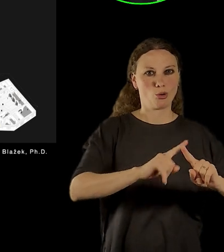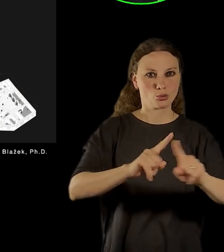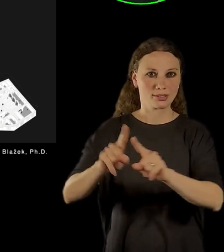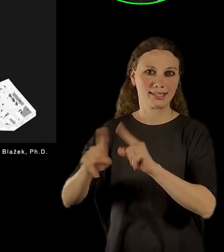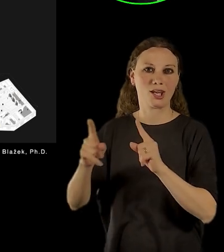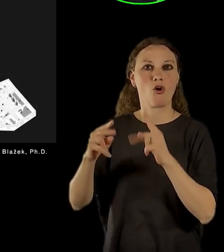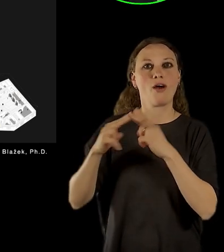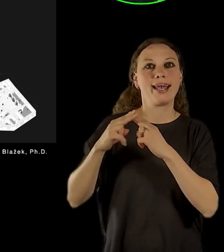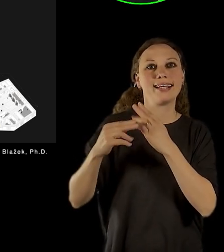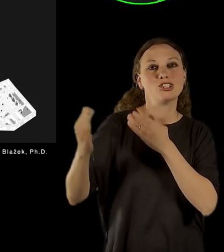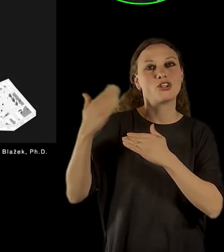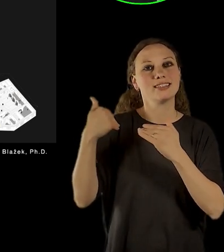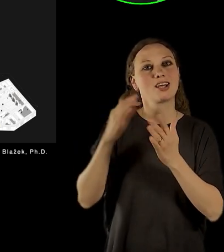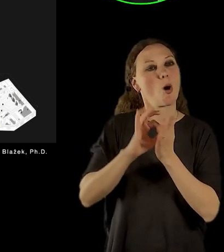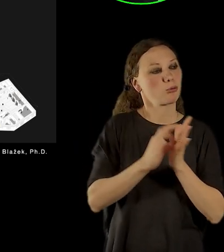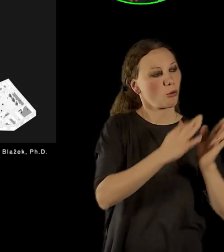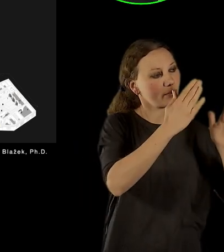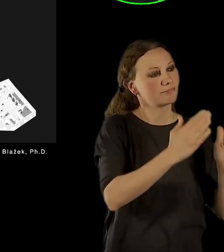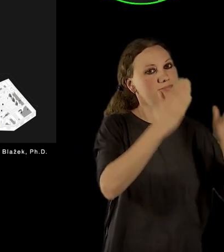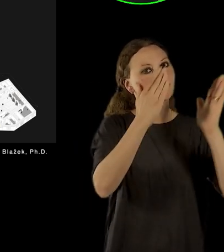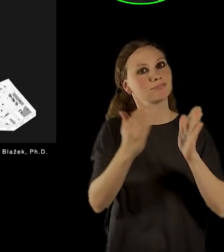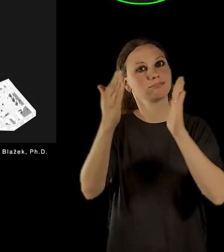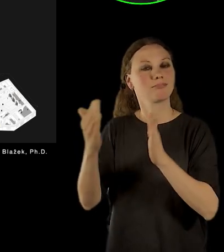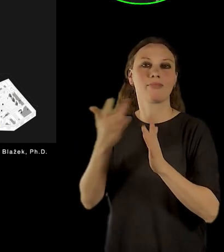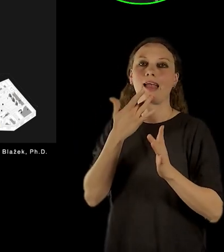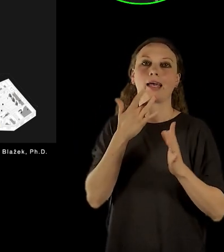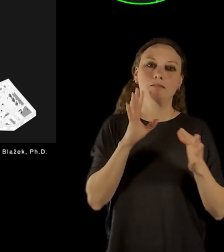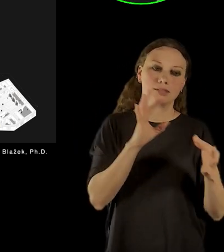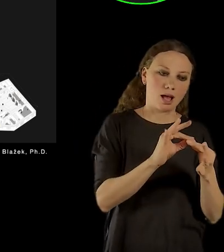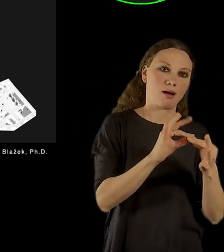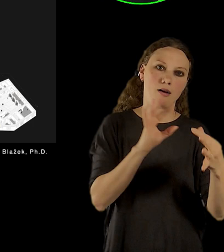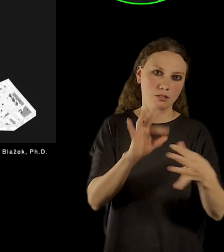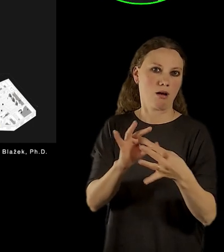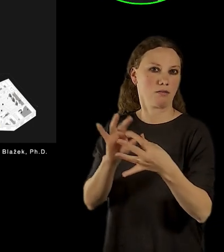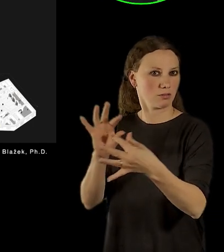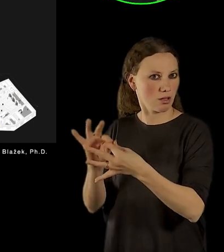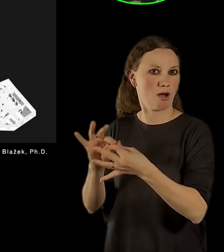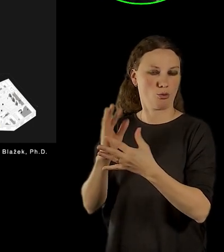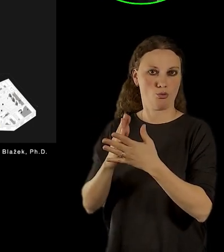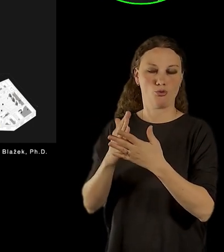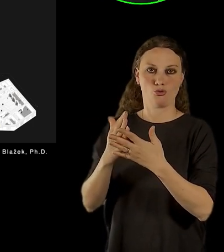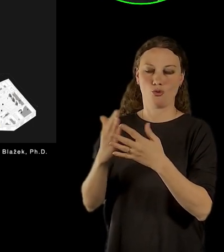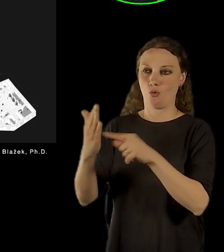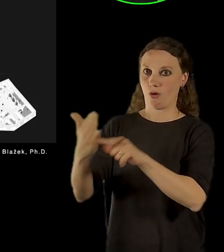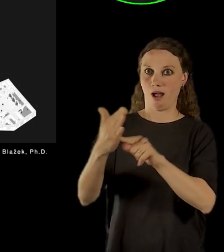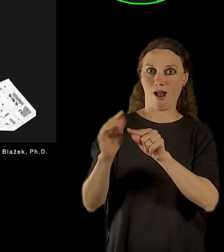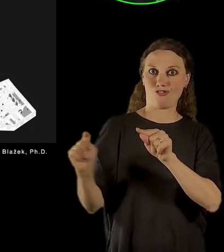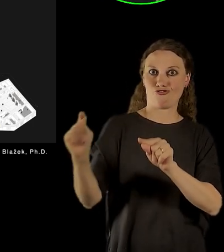historických epoh a vztahování se k ním a tak dál v případě regotizace vlastně